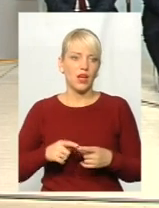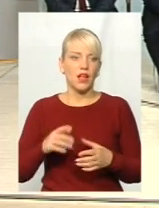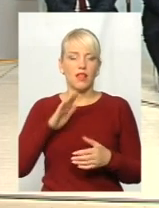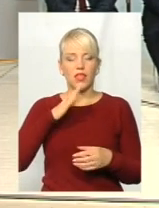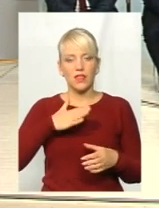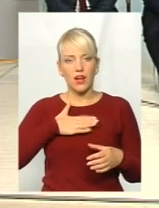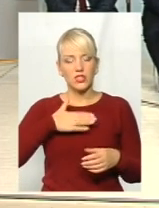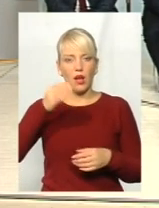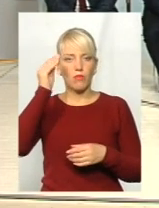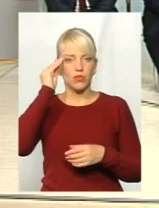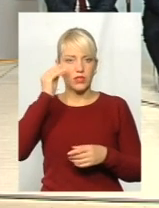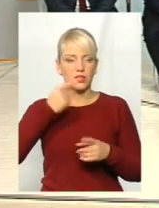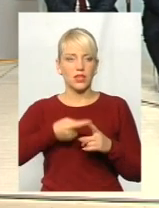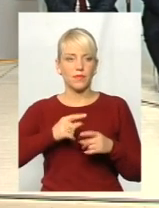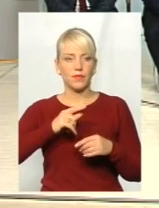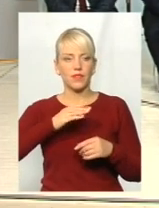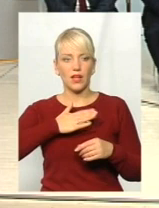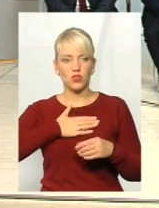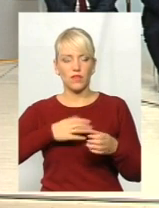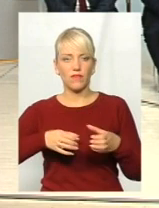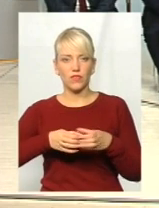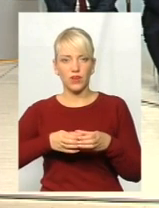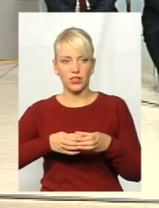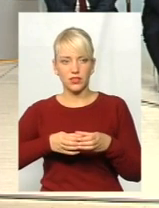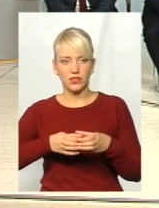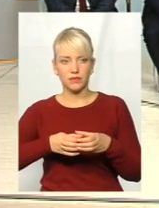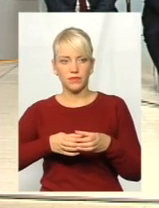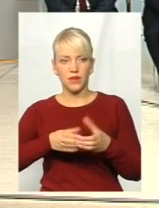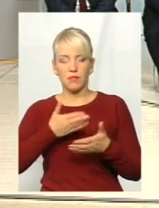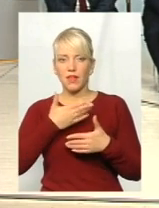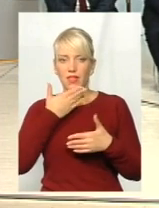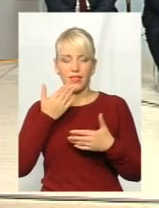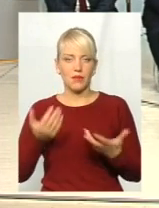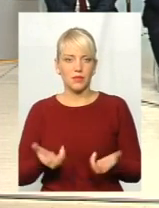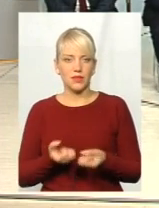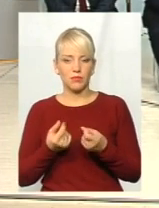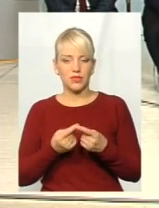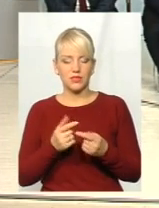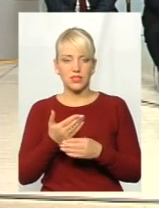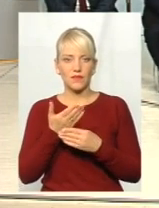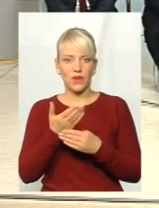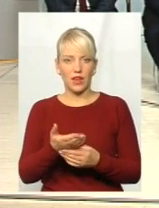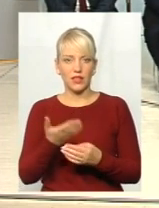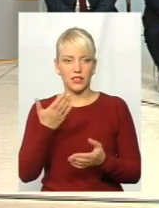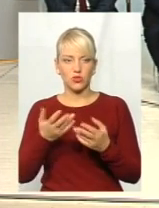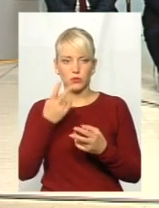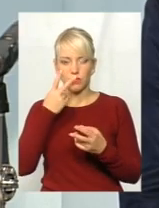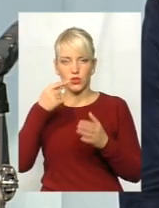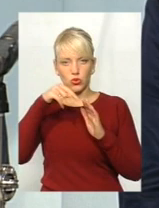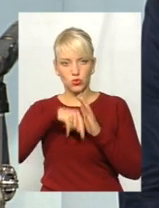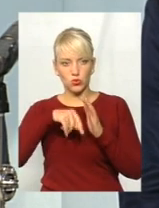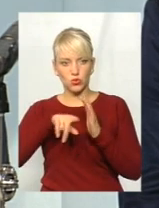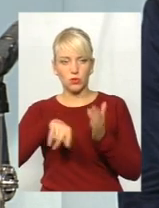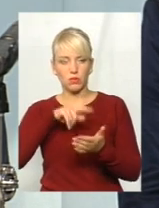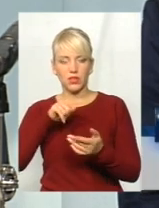Наша позиція і позиція нашої фракції, ми не перебували дані звернення, оскільки, дійсно, якщо подивитися на суть питання, то,